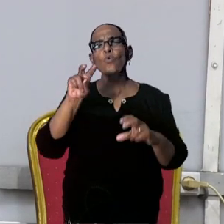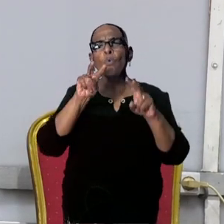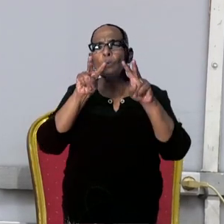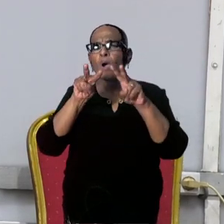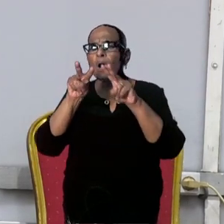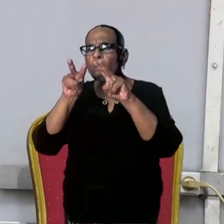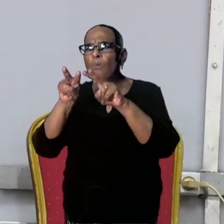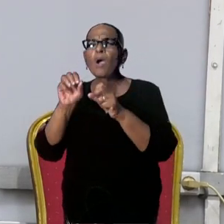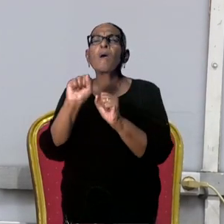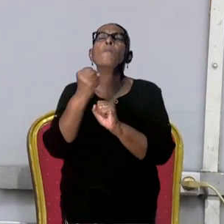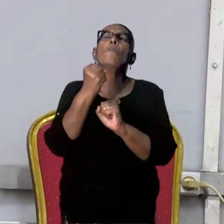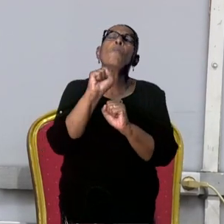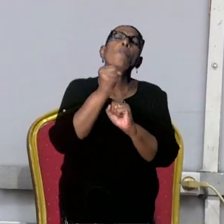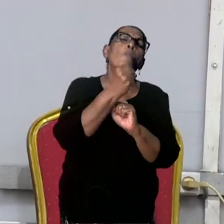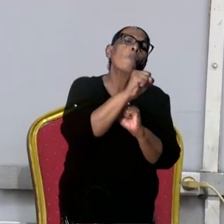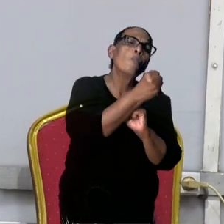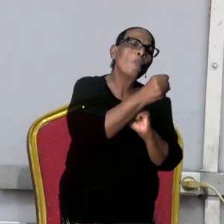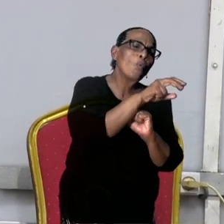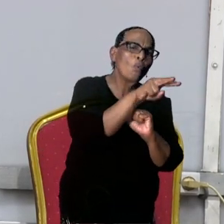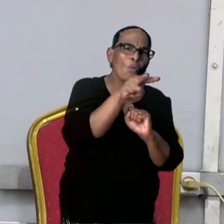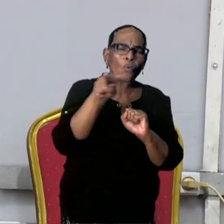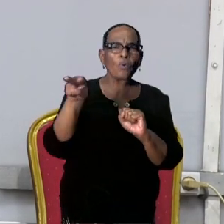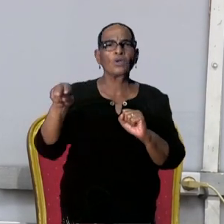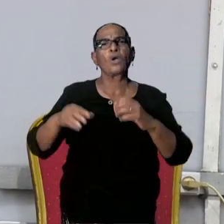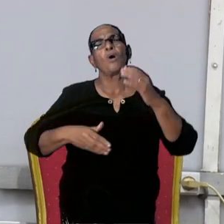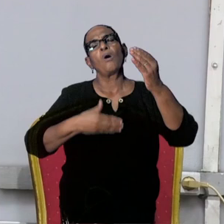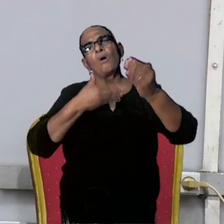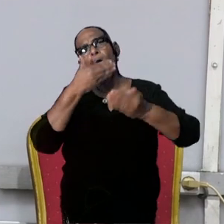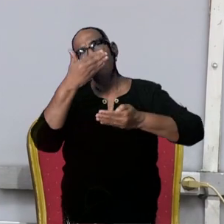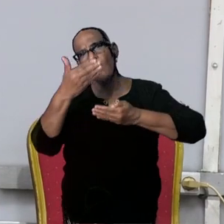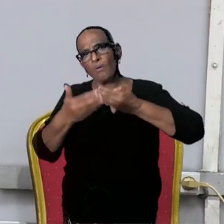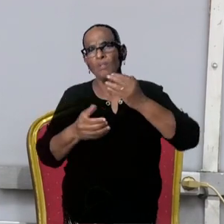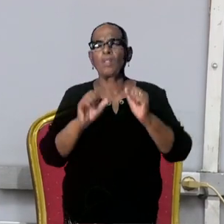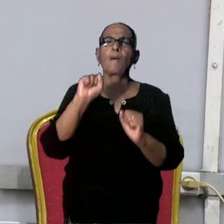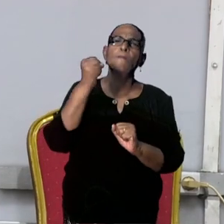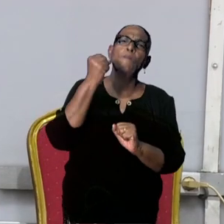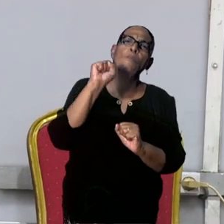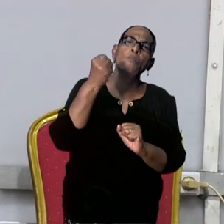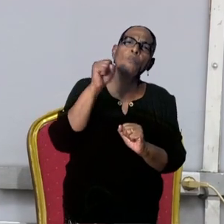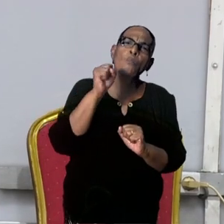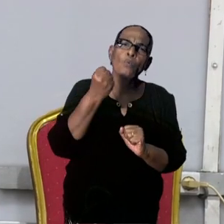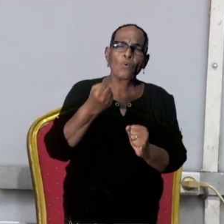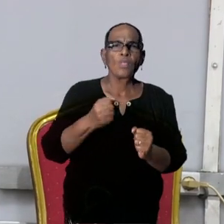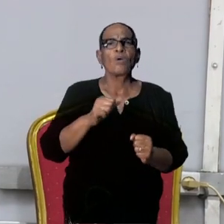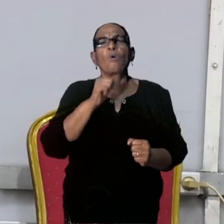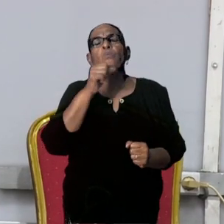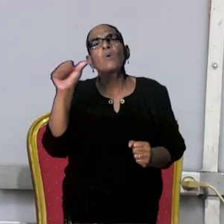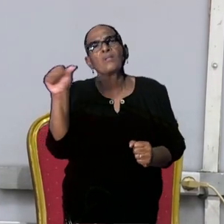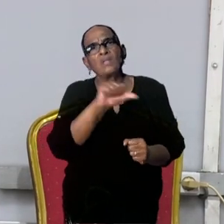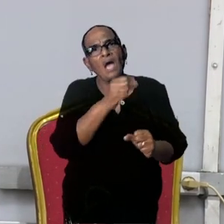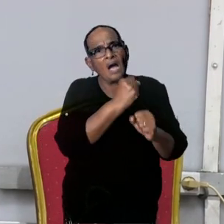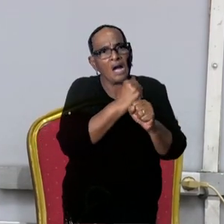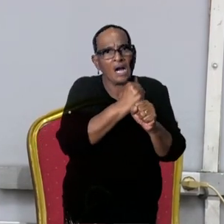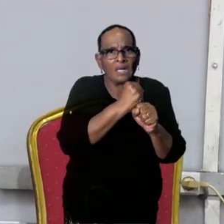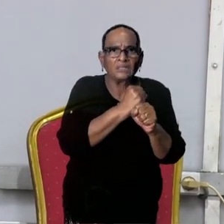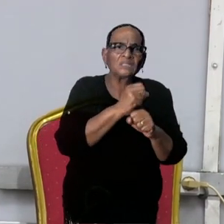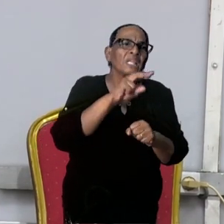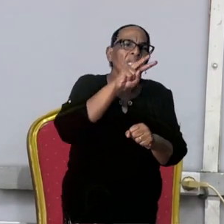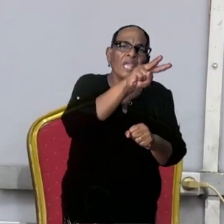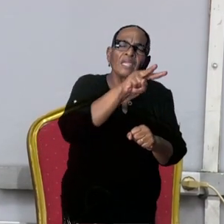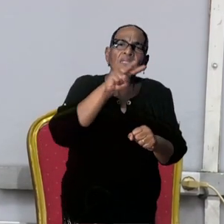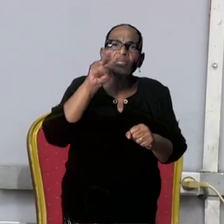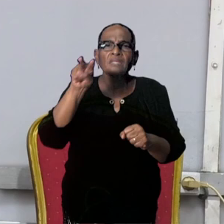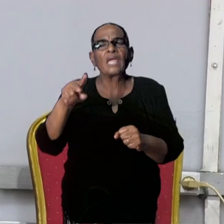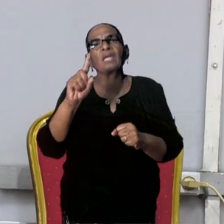is. We hebben uitgebreid uitleg gehad waarom het moeilijk is. Maar wat wordt er anders gedaan? Of hoe wordt er anders naar gekeken